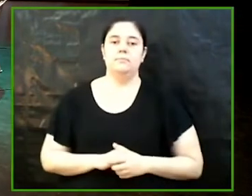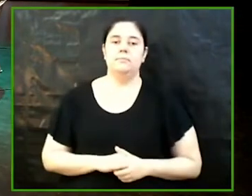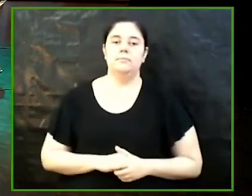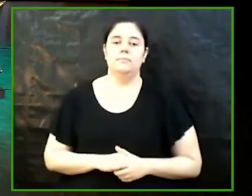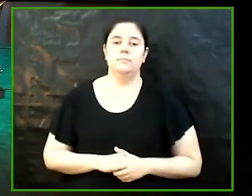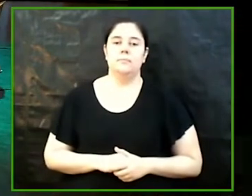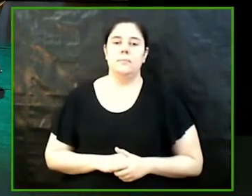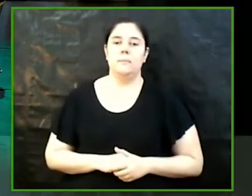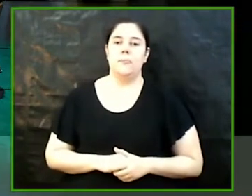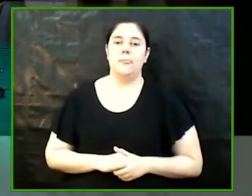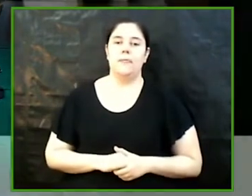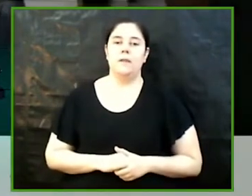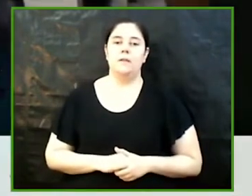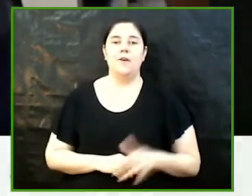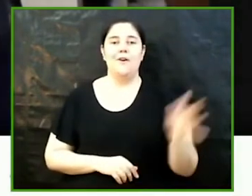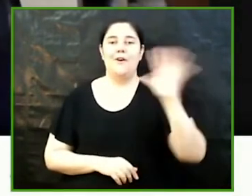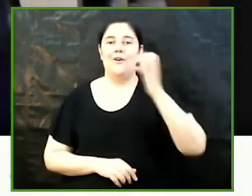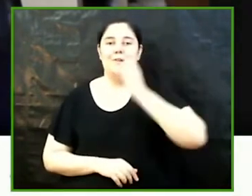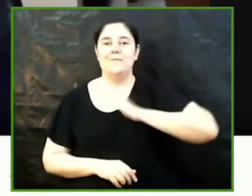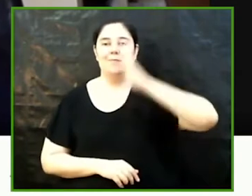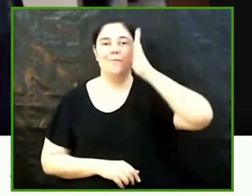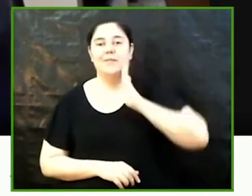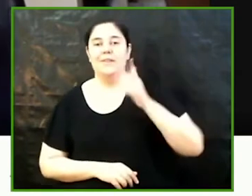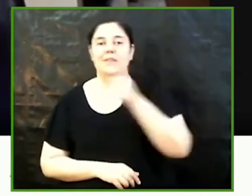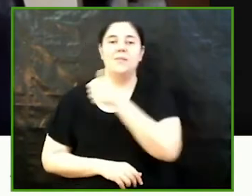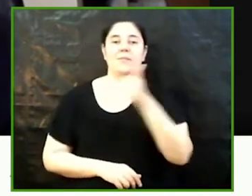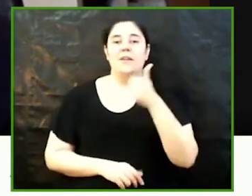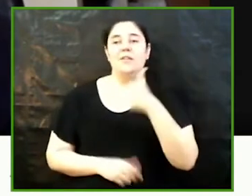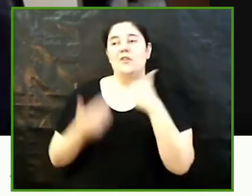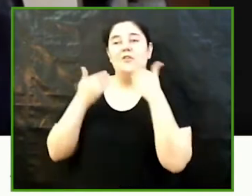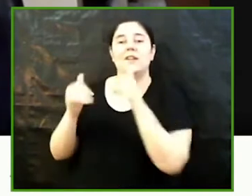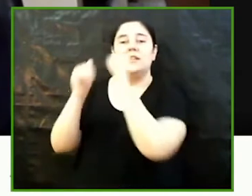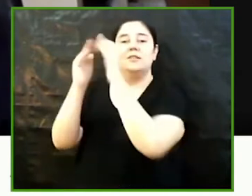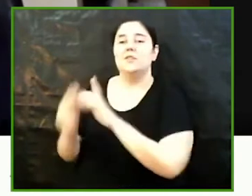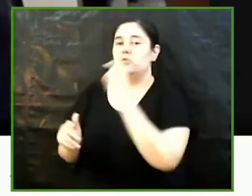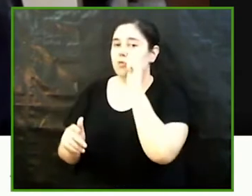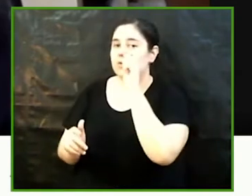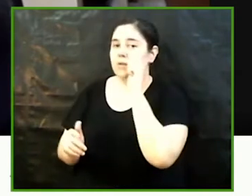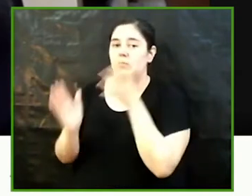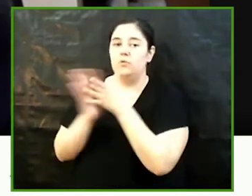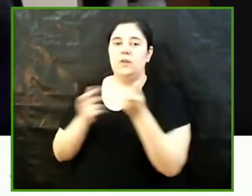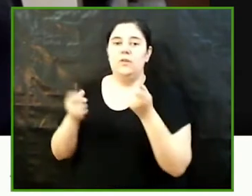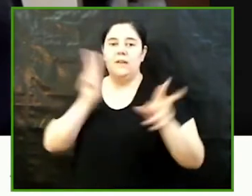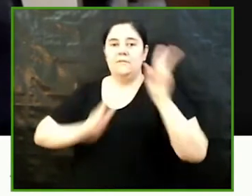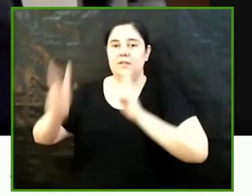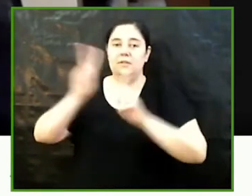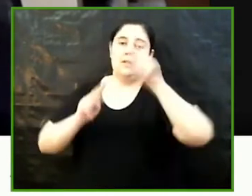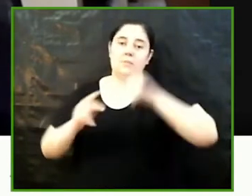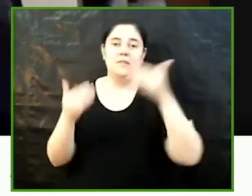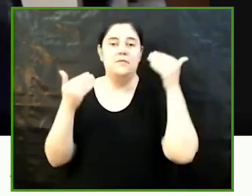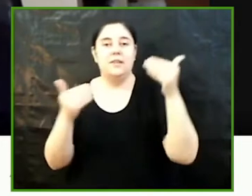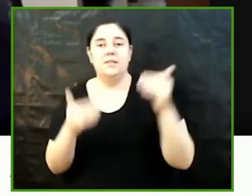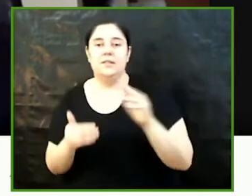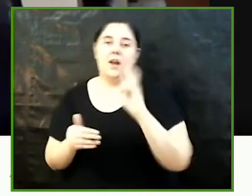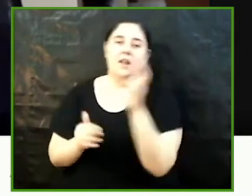Davant, Àlex Hola, bon dia En primer lloc vull agrair a l'Observatori aquesta possibilitat de visibilització i alhora felicitar a la resta de